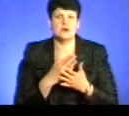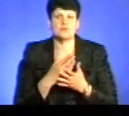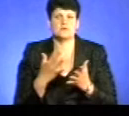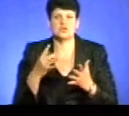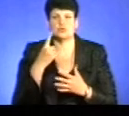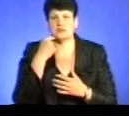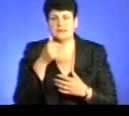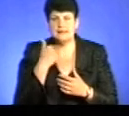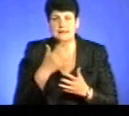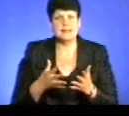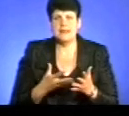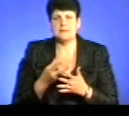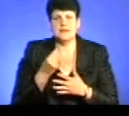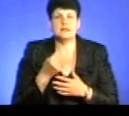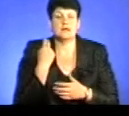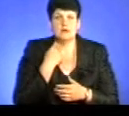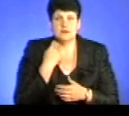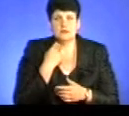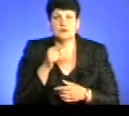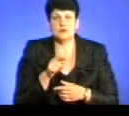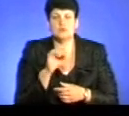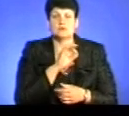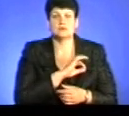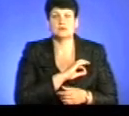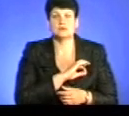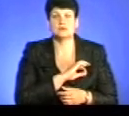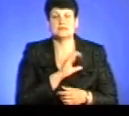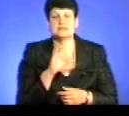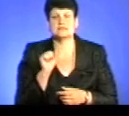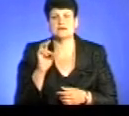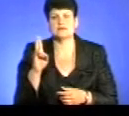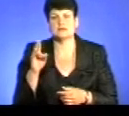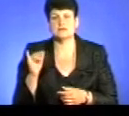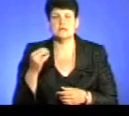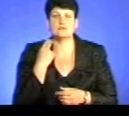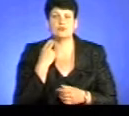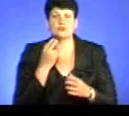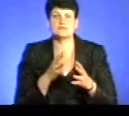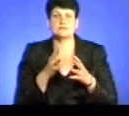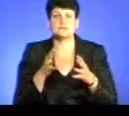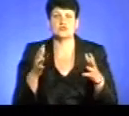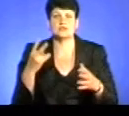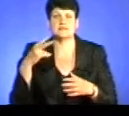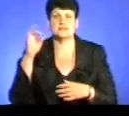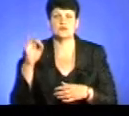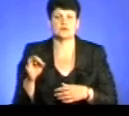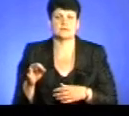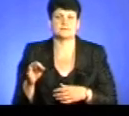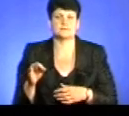і не сплачує цю заборгованість до нього, застосовує санкцію, і заборгованість його збільшується на 20%